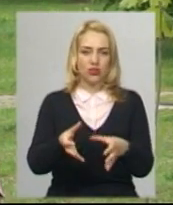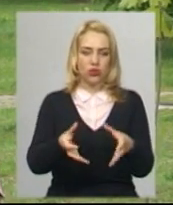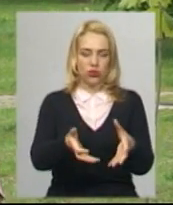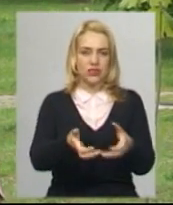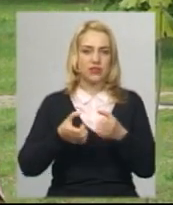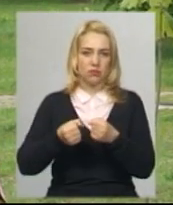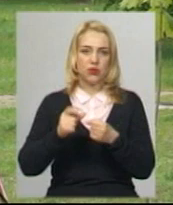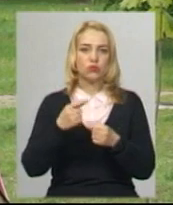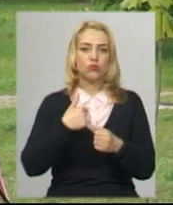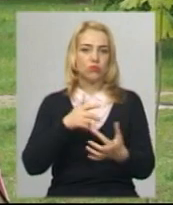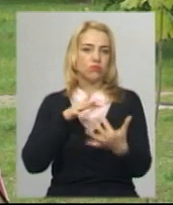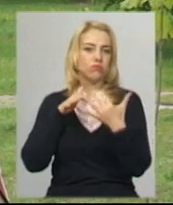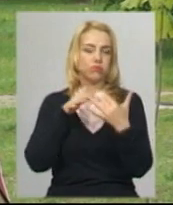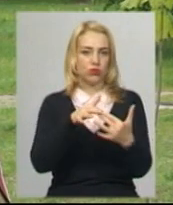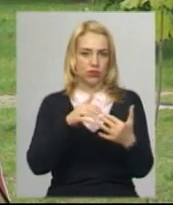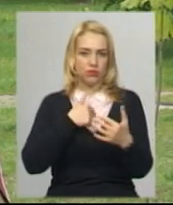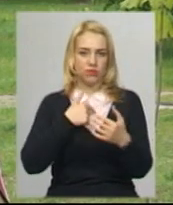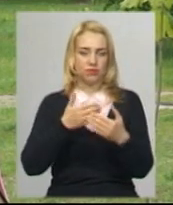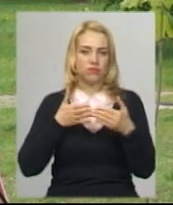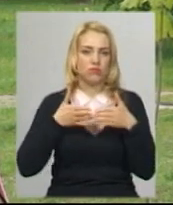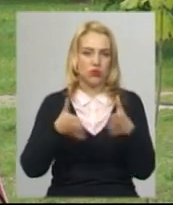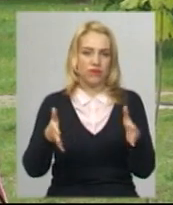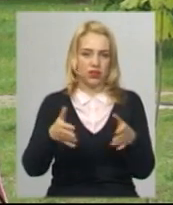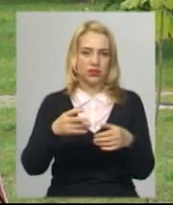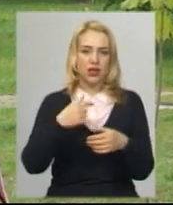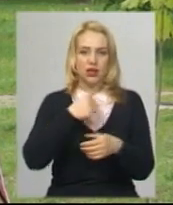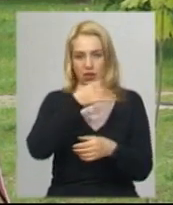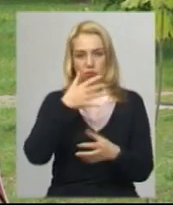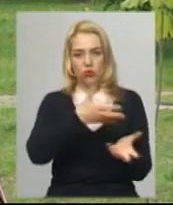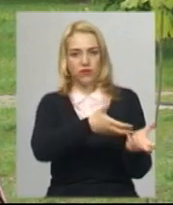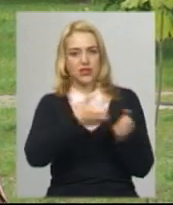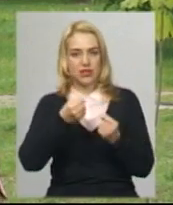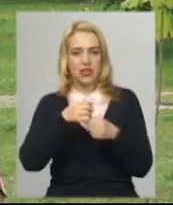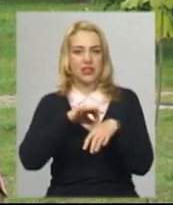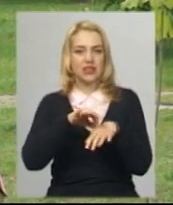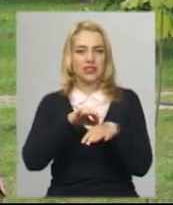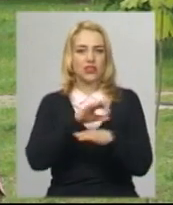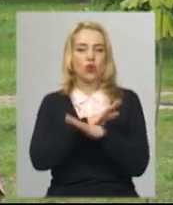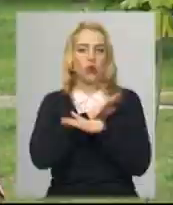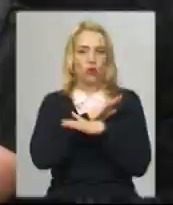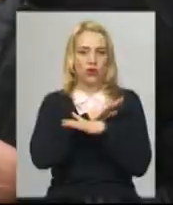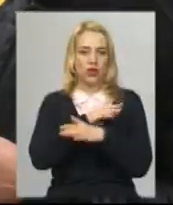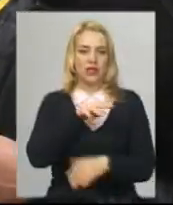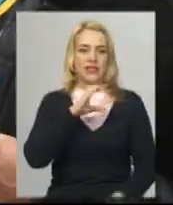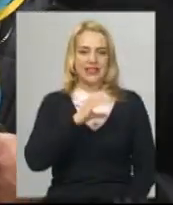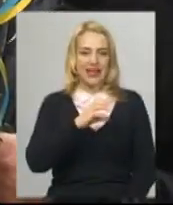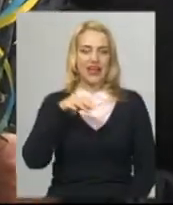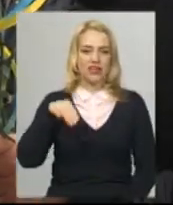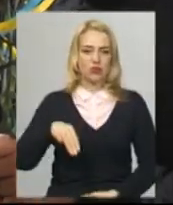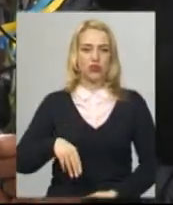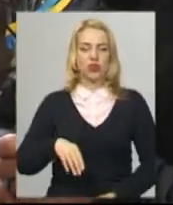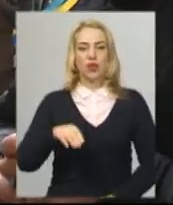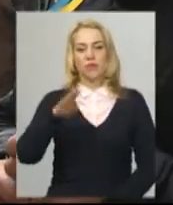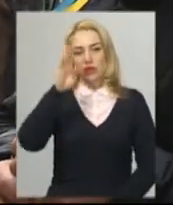його ходили з боями і залишили тіло Тимощука Сергія там. Житель